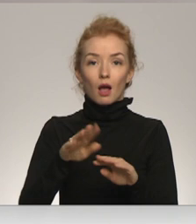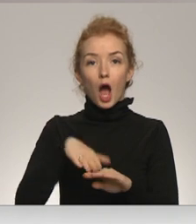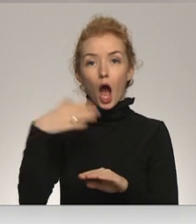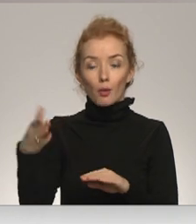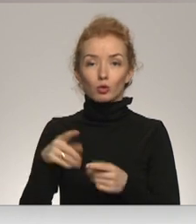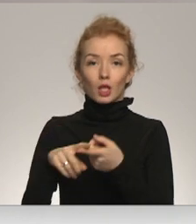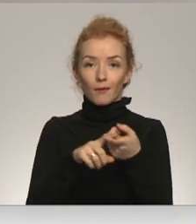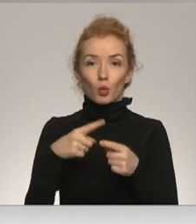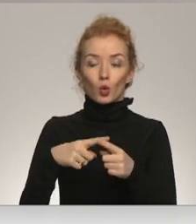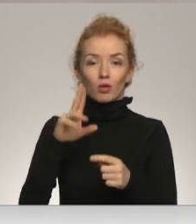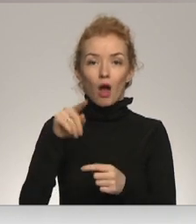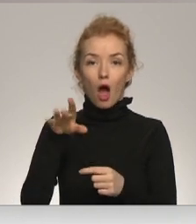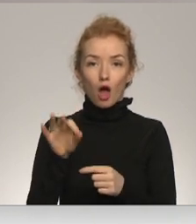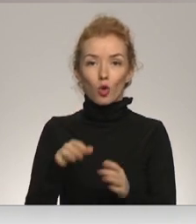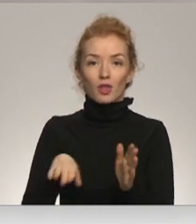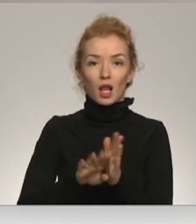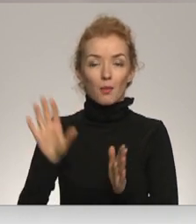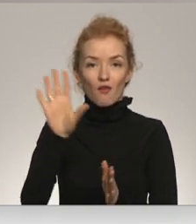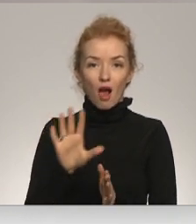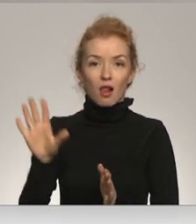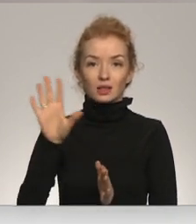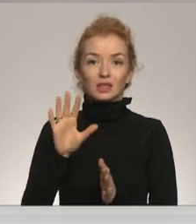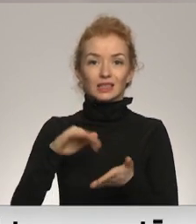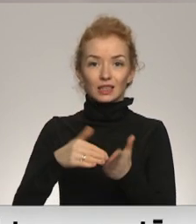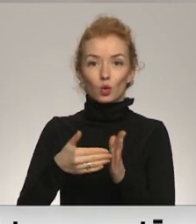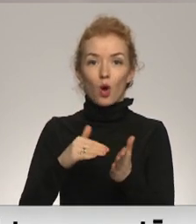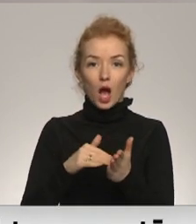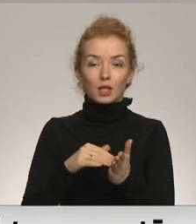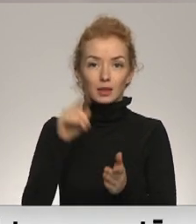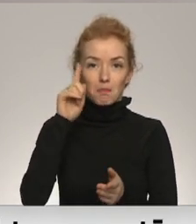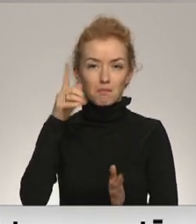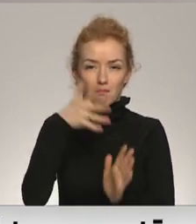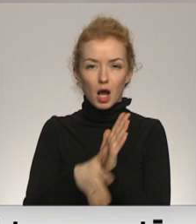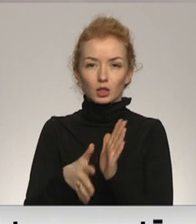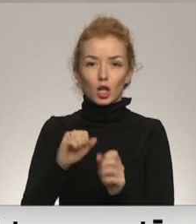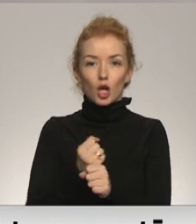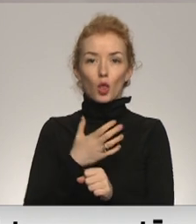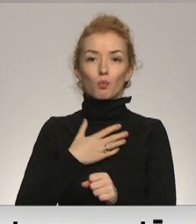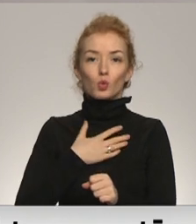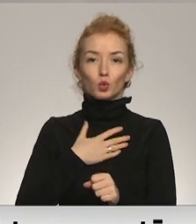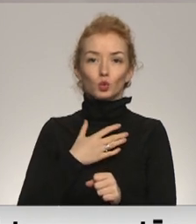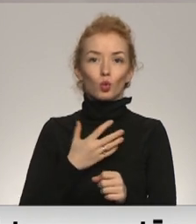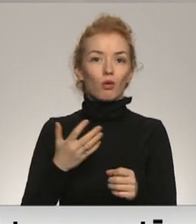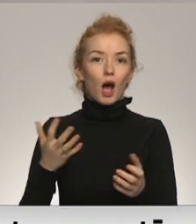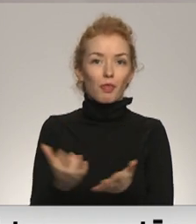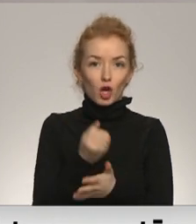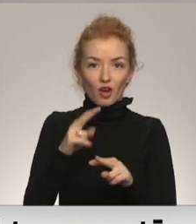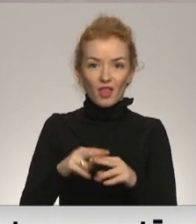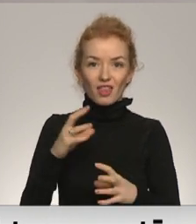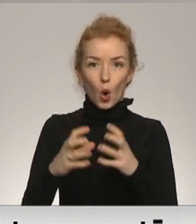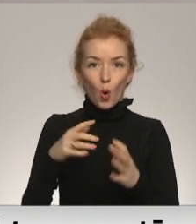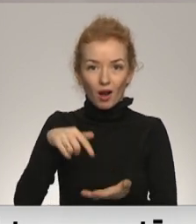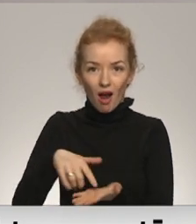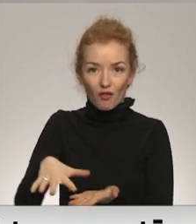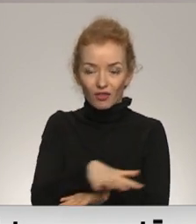NATO dalību valstu situācijas pārzināšanu, ņemot vērā gan mūsu geografisko izvietojumu,